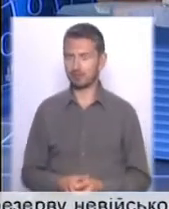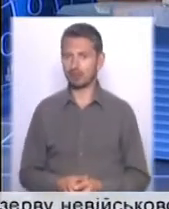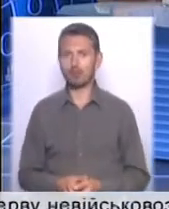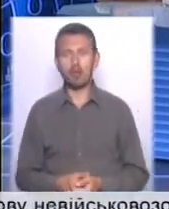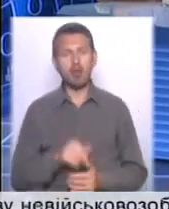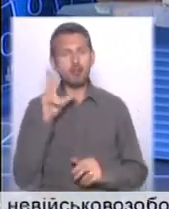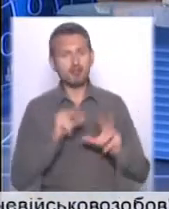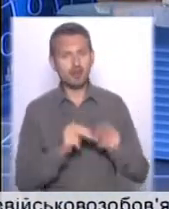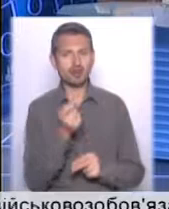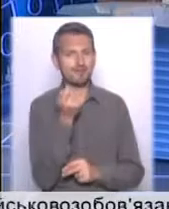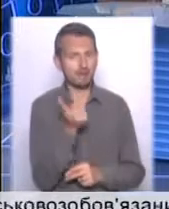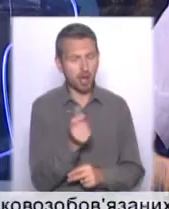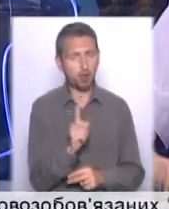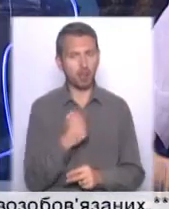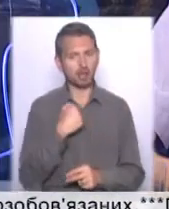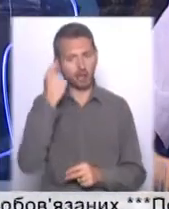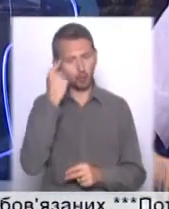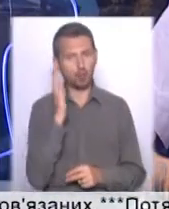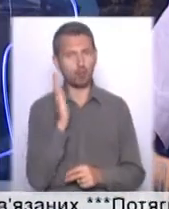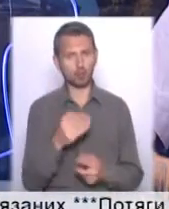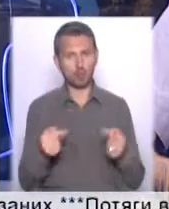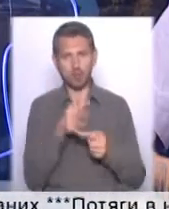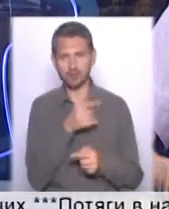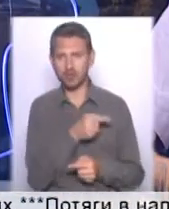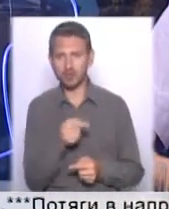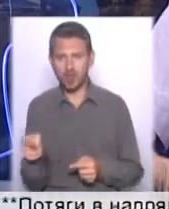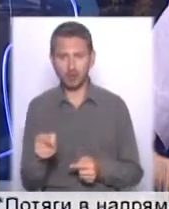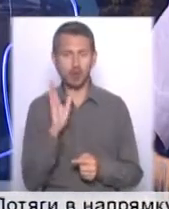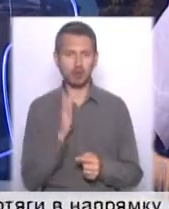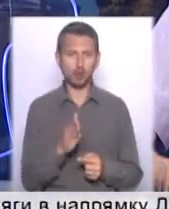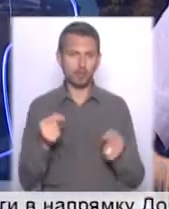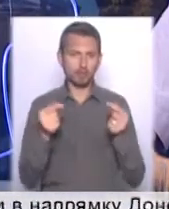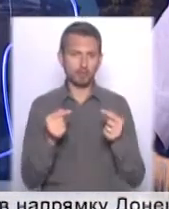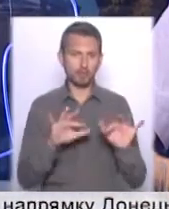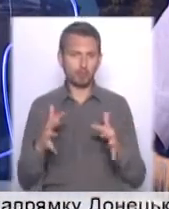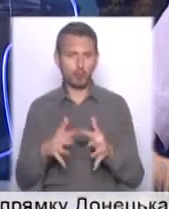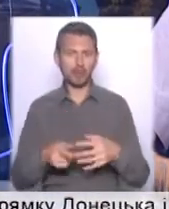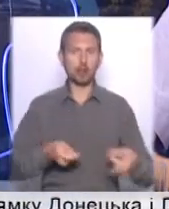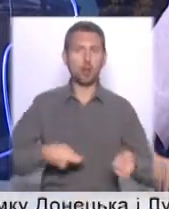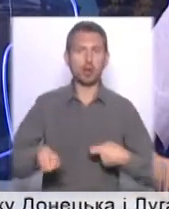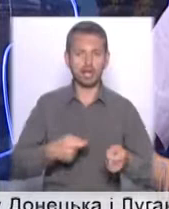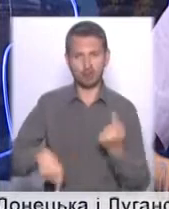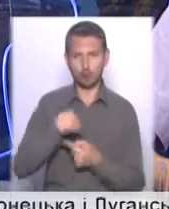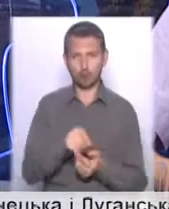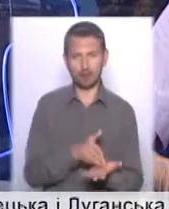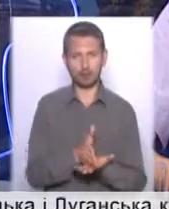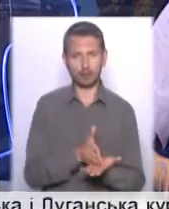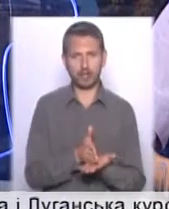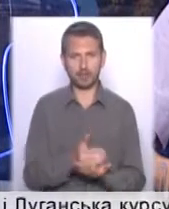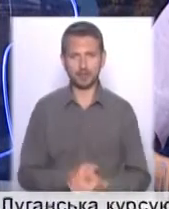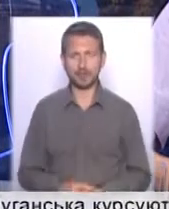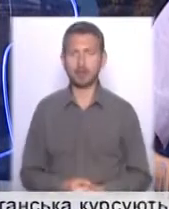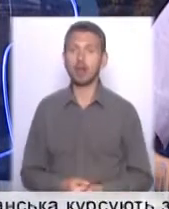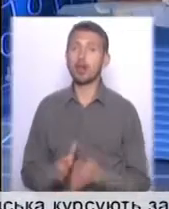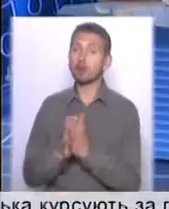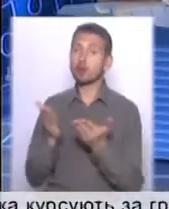Шансів мало, але я думаю, що буде певний час, під час яких відбуватимуться ще додаткові торги навколо цієї посади. Ну, зрозуміло. Я закликаю